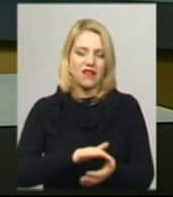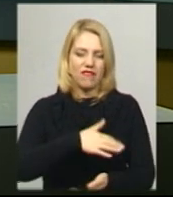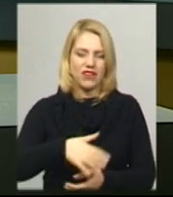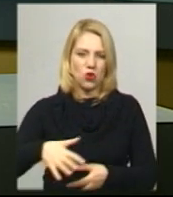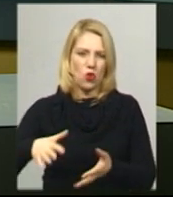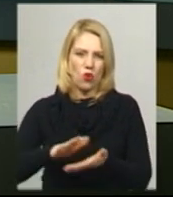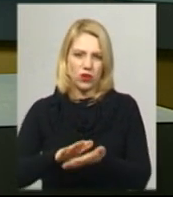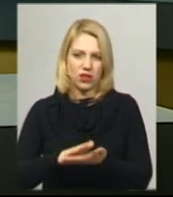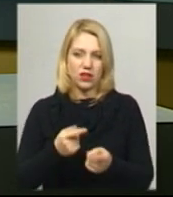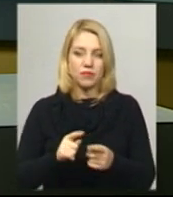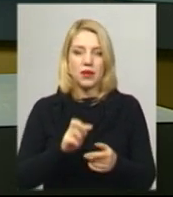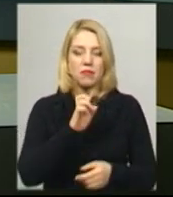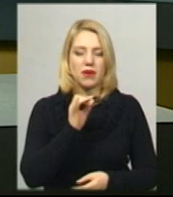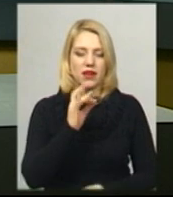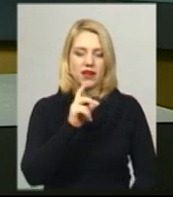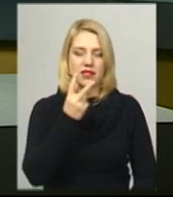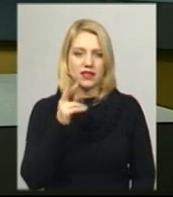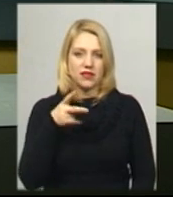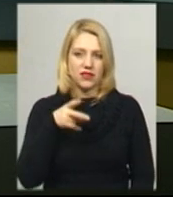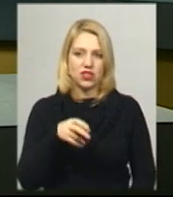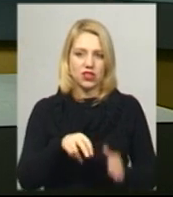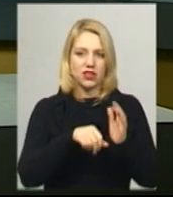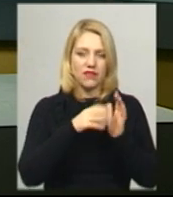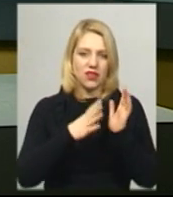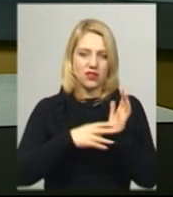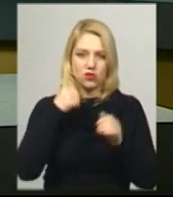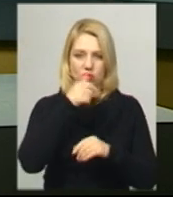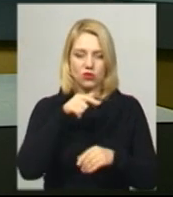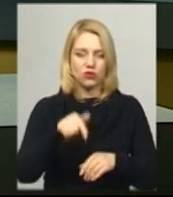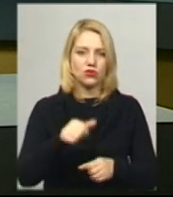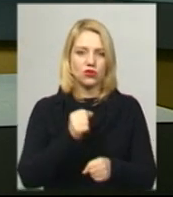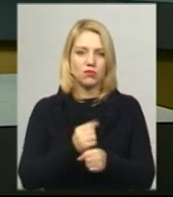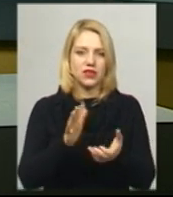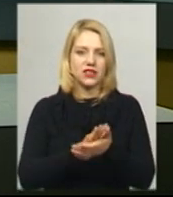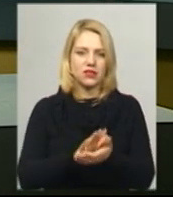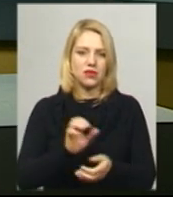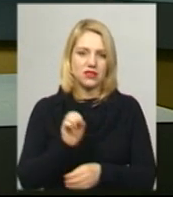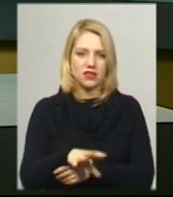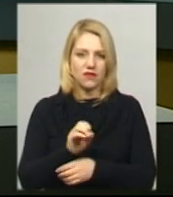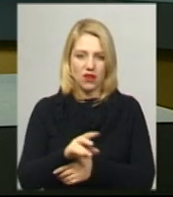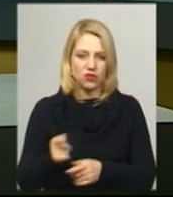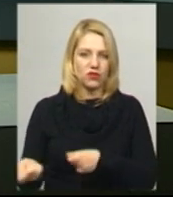Чоловік каже, з вересня 2019 року тут зробили сміттєзвалища, куди звозили різне сміття.